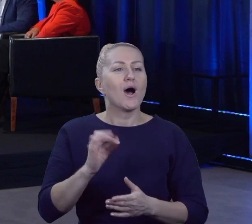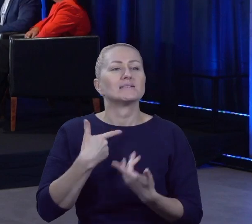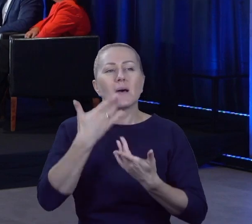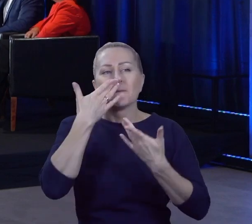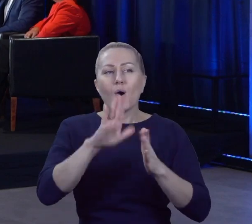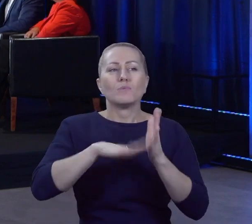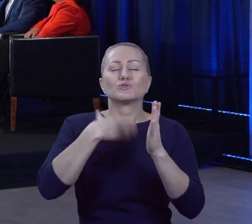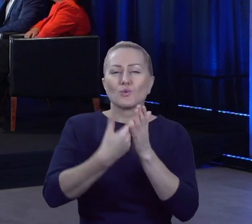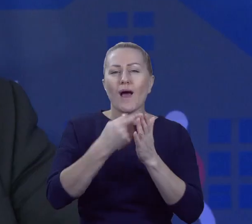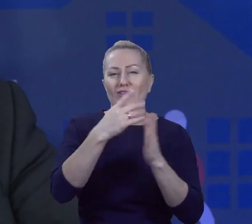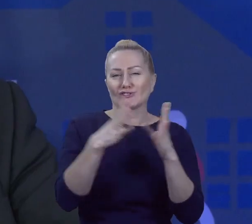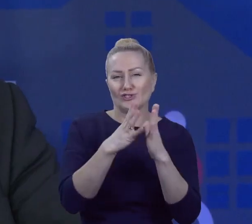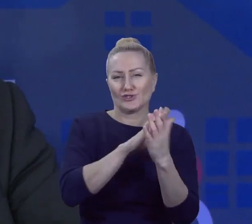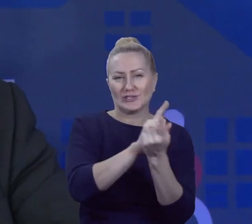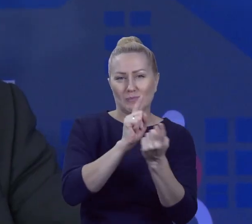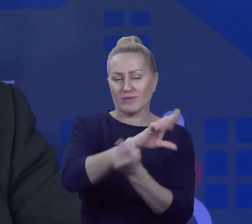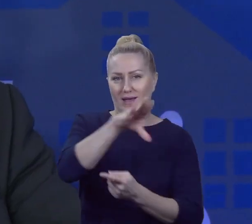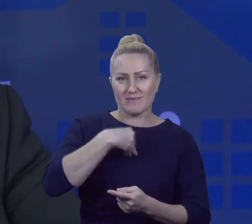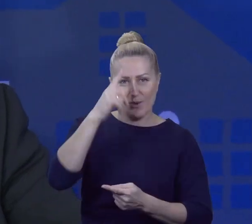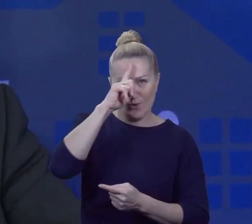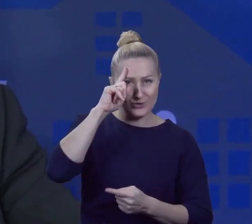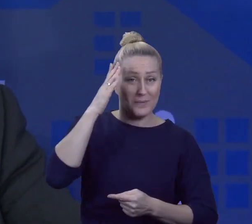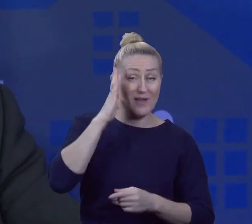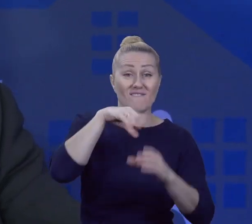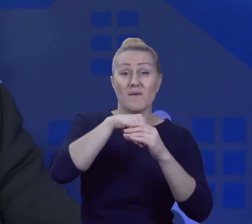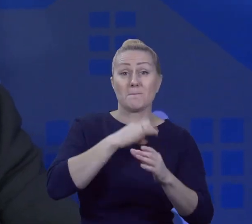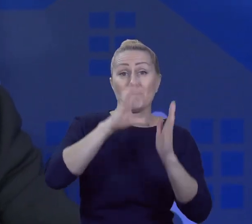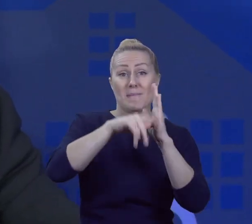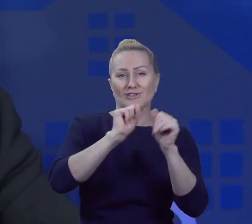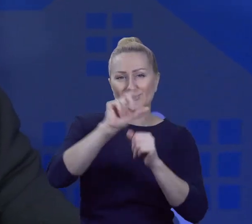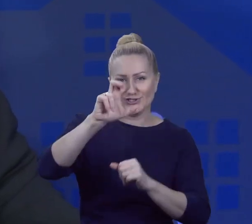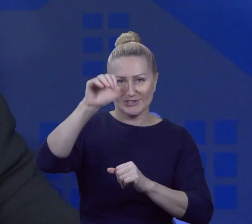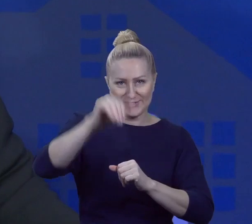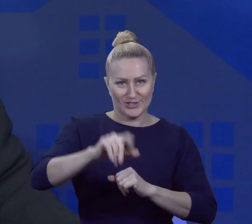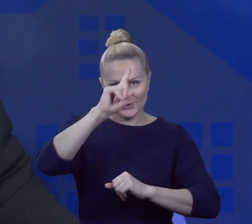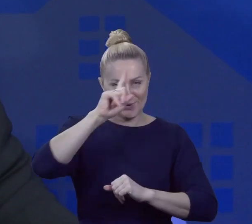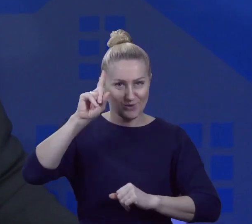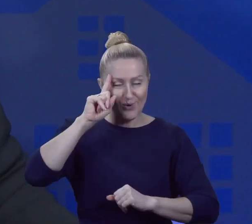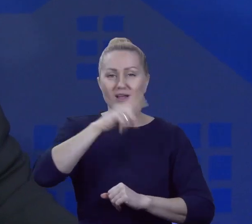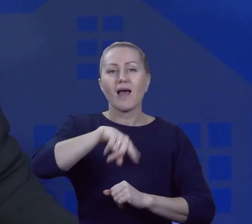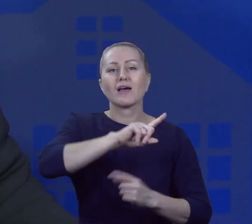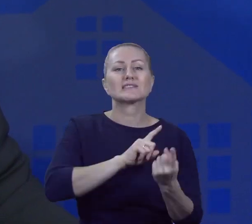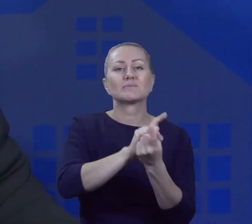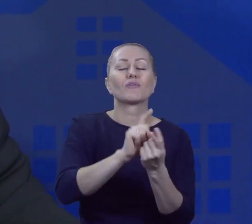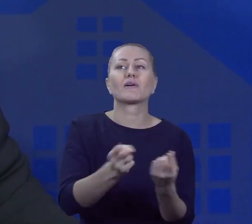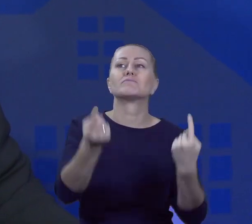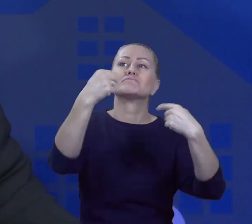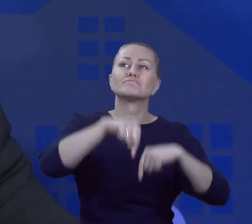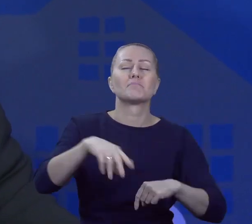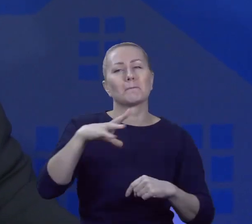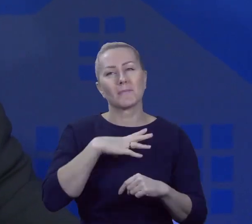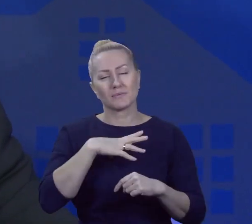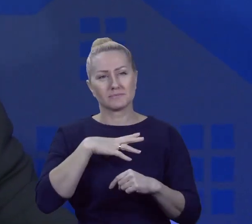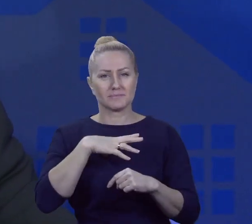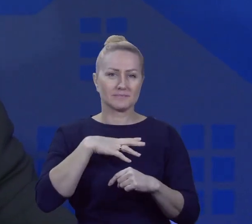spotkań z mieszkańcami, miasto liczy 300 tysięcy mieszkańców, a w tych spotkaniach uczestniczyło